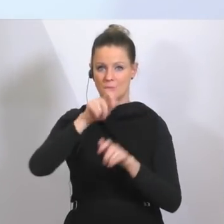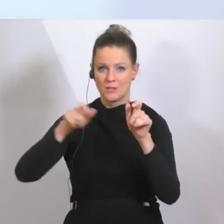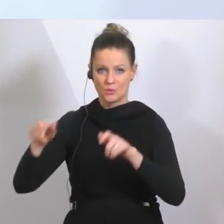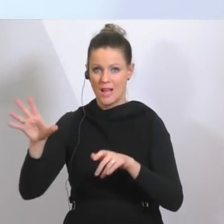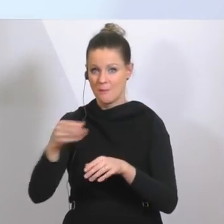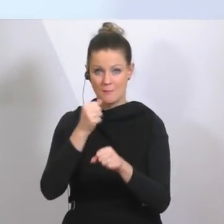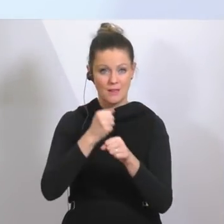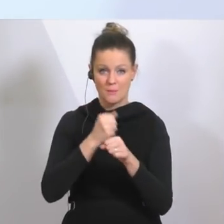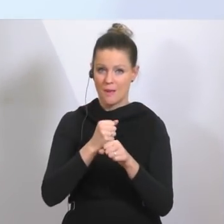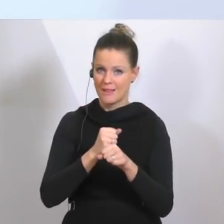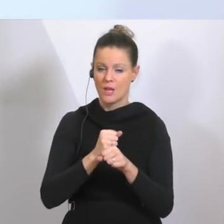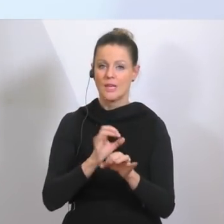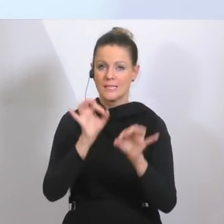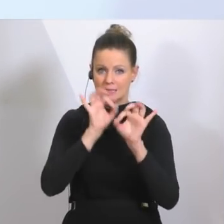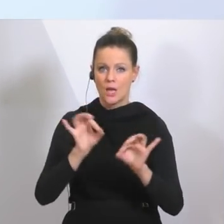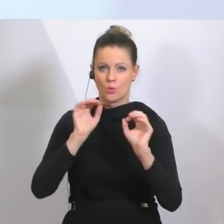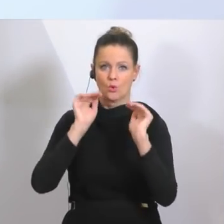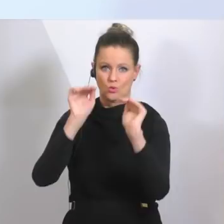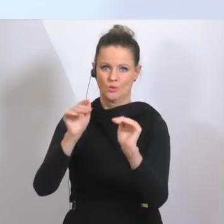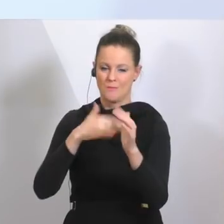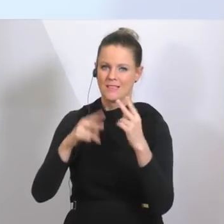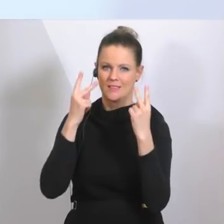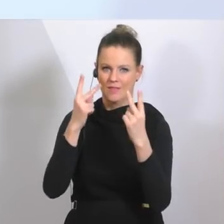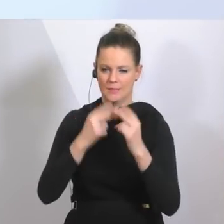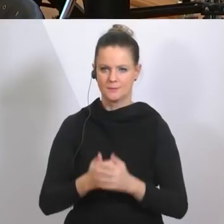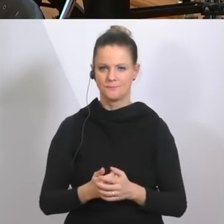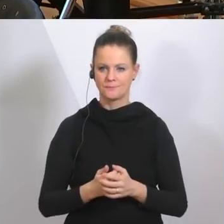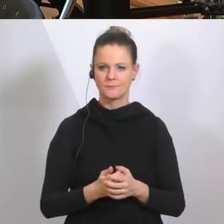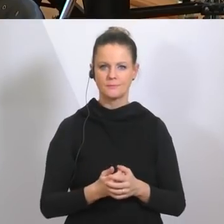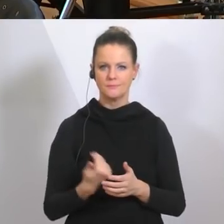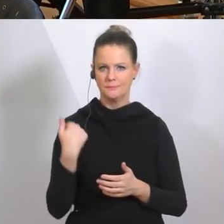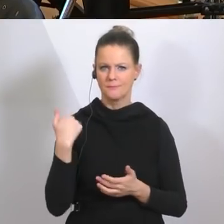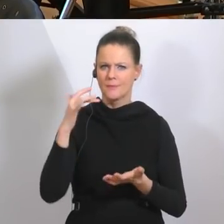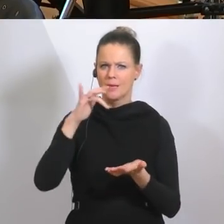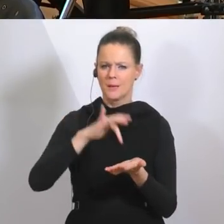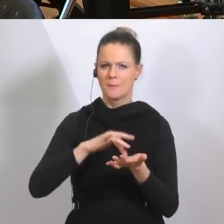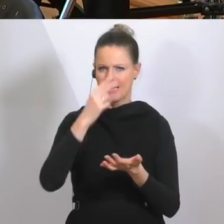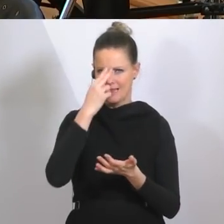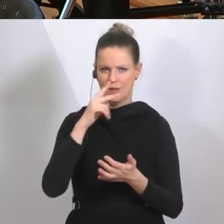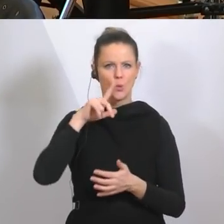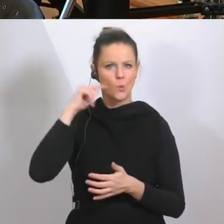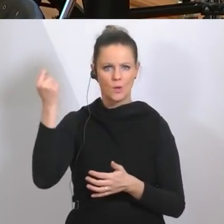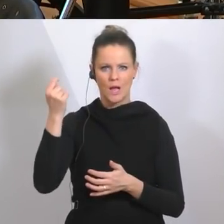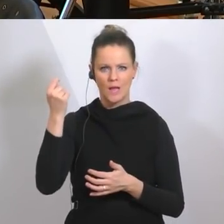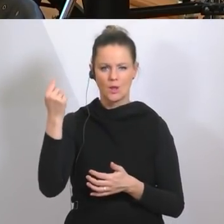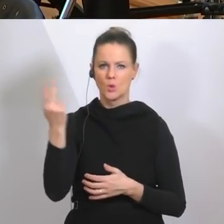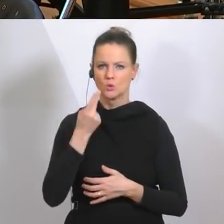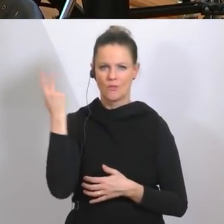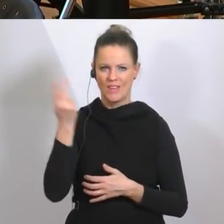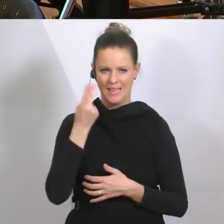möglichst gut schützen? Seit Mitternacht gilt ja, dass Einreisende aus Ungarn und Slowenien